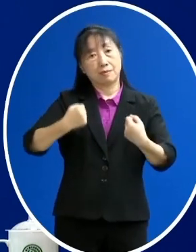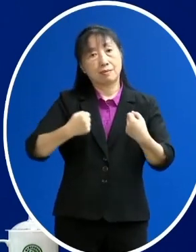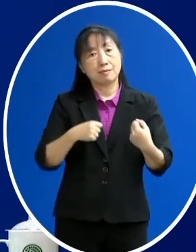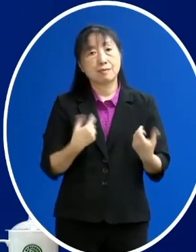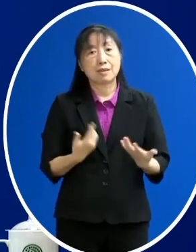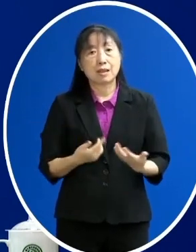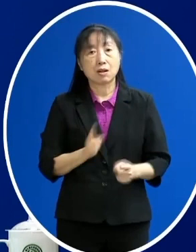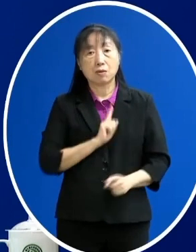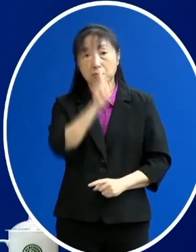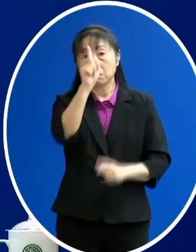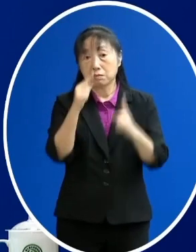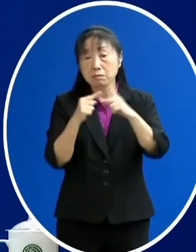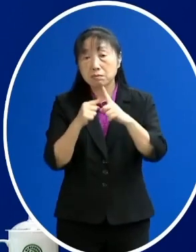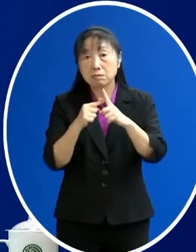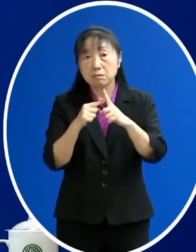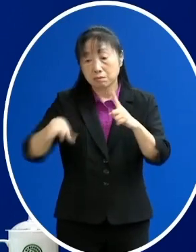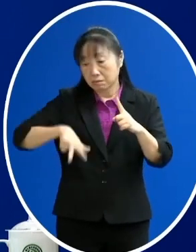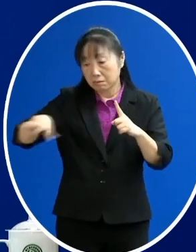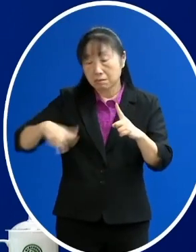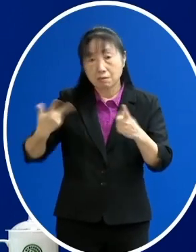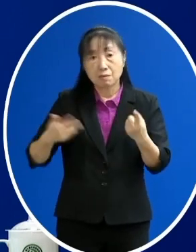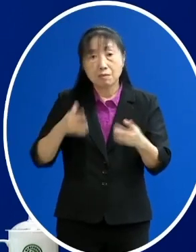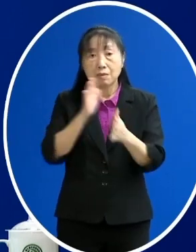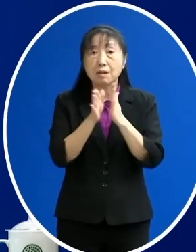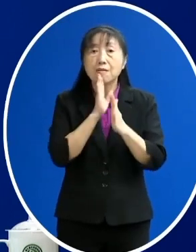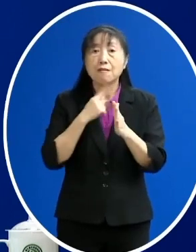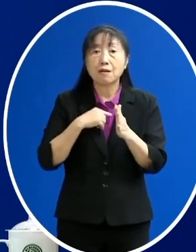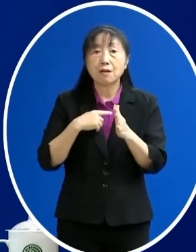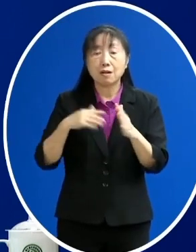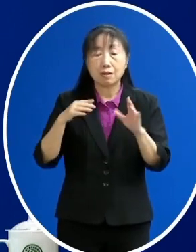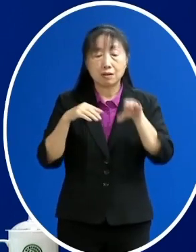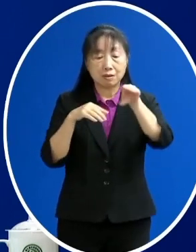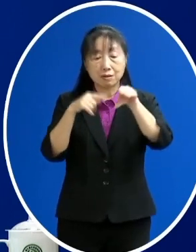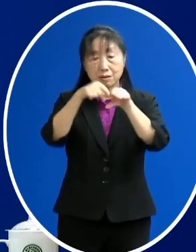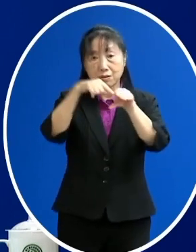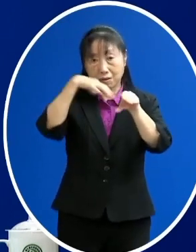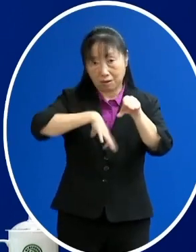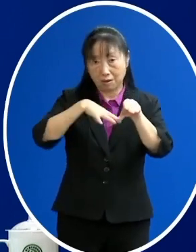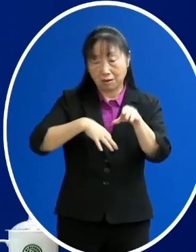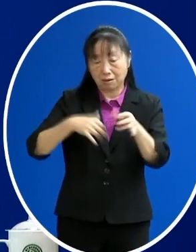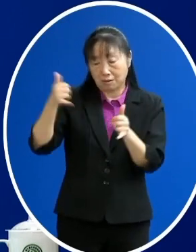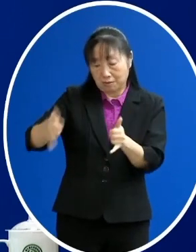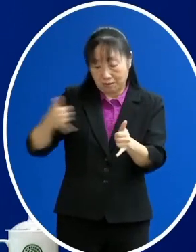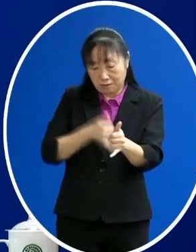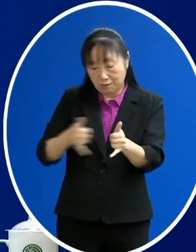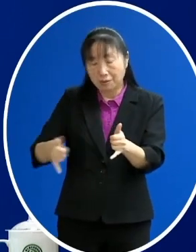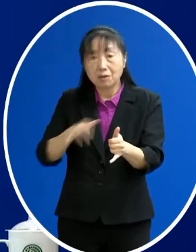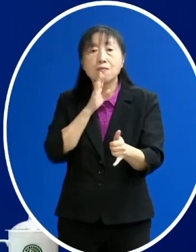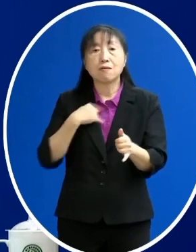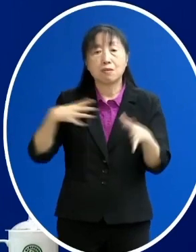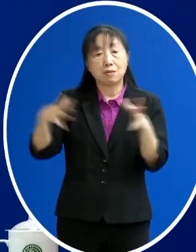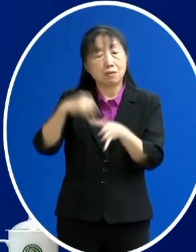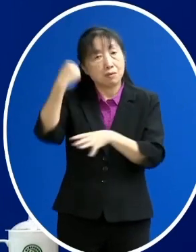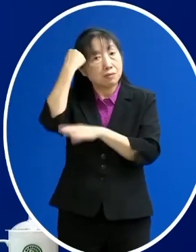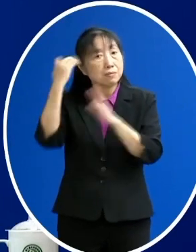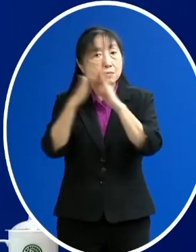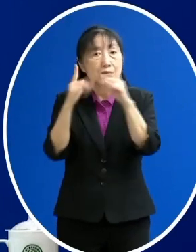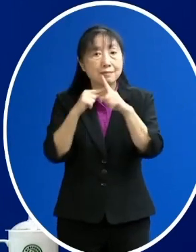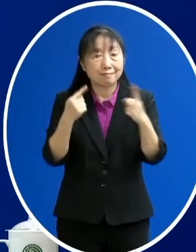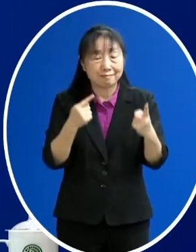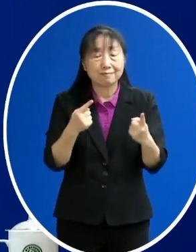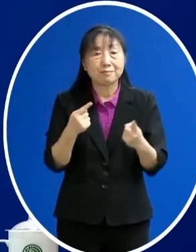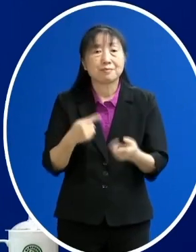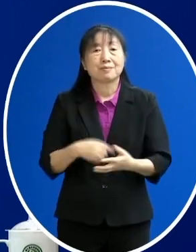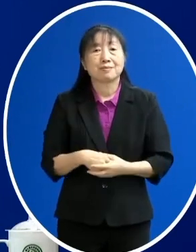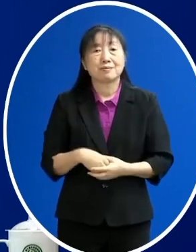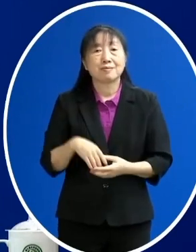行開車你是一個人單獨開車或者是說車內所做的乘客都是同住家人的話我們視為就是說像